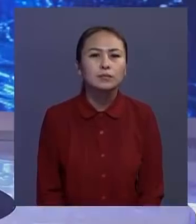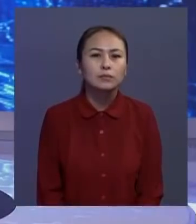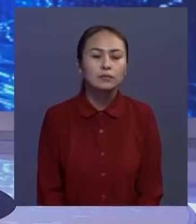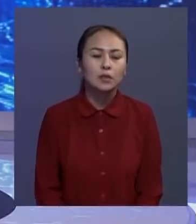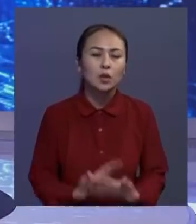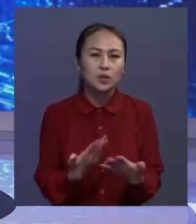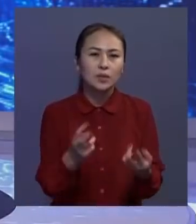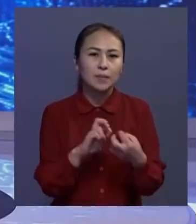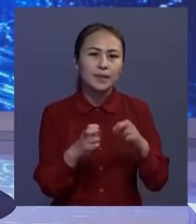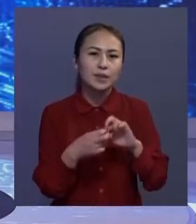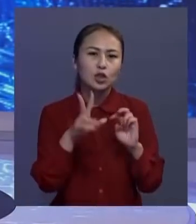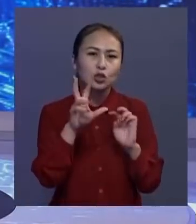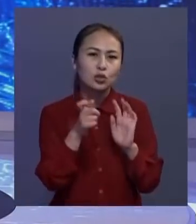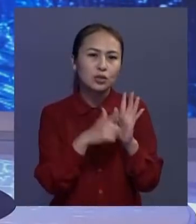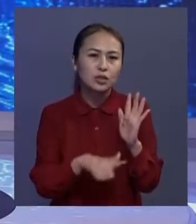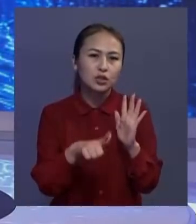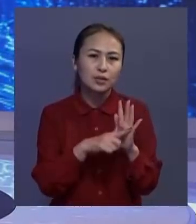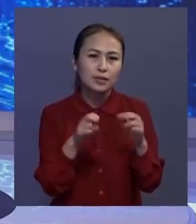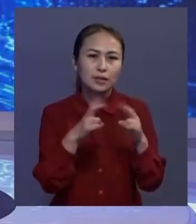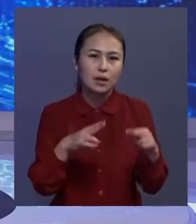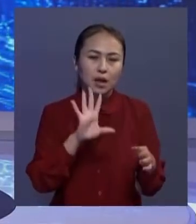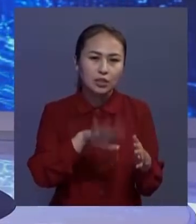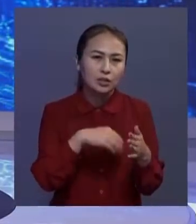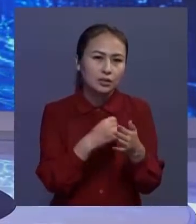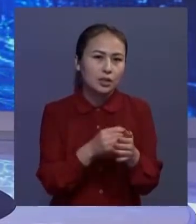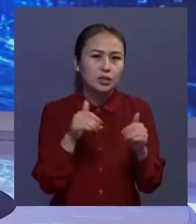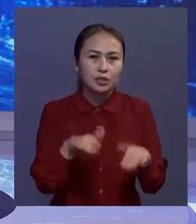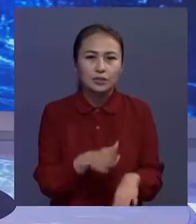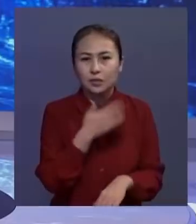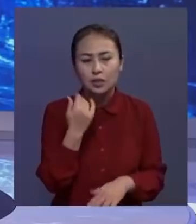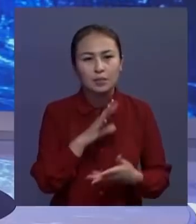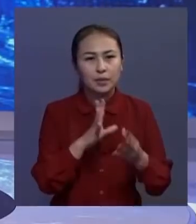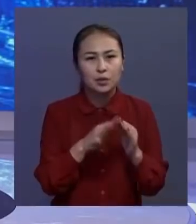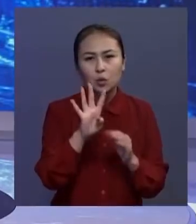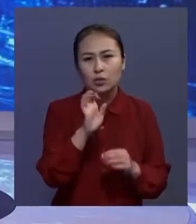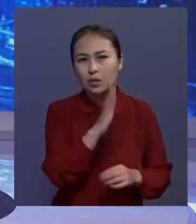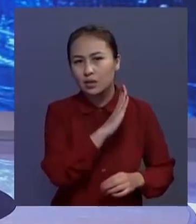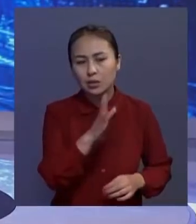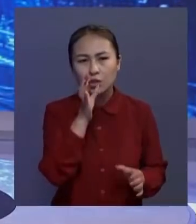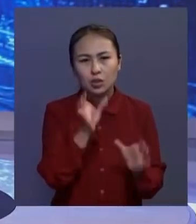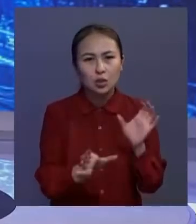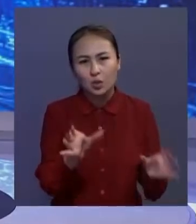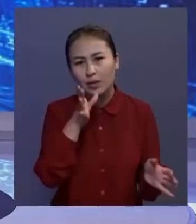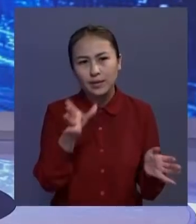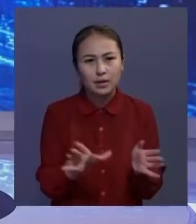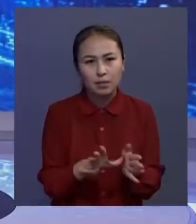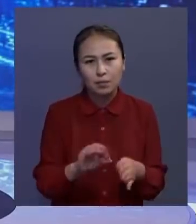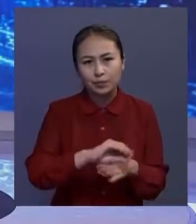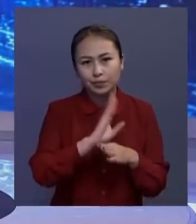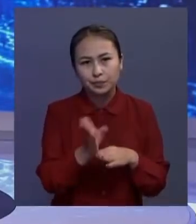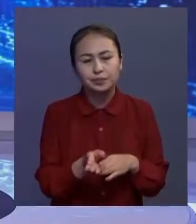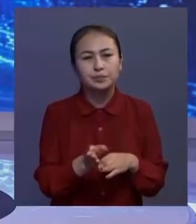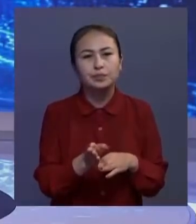Осы қазандықтар мәселесі 387 нысандар. Нәлі шешілмеген жалпы елдегі 400-ден астам жылу және энергиямен қамтушы